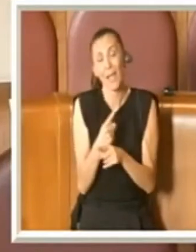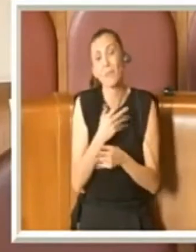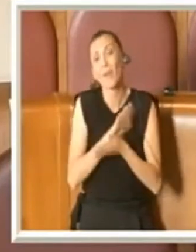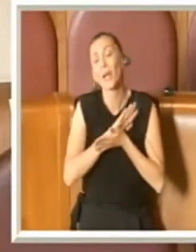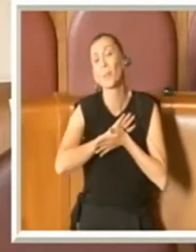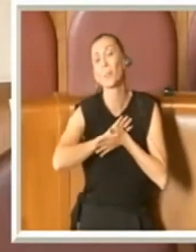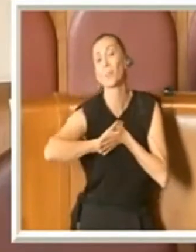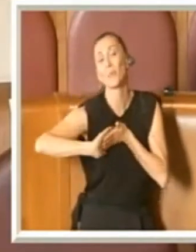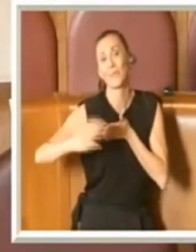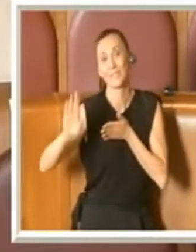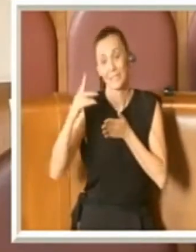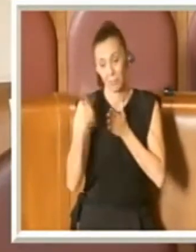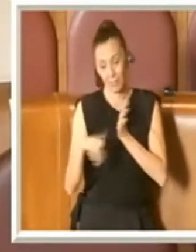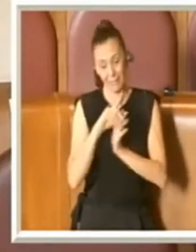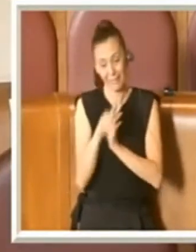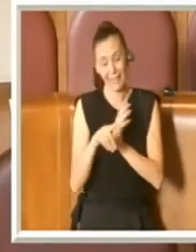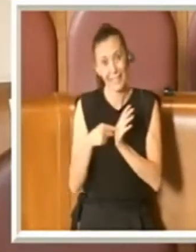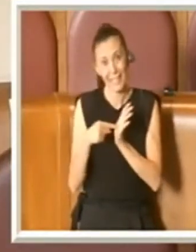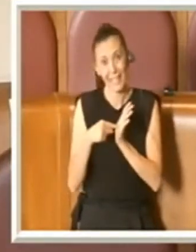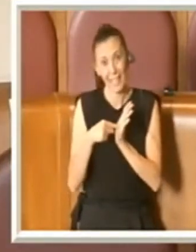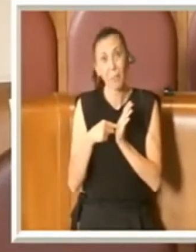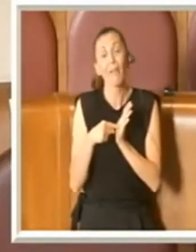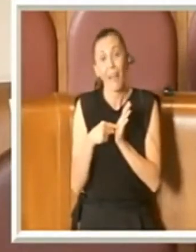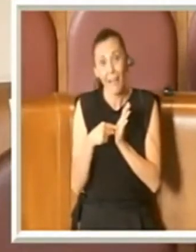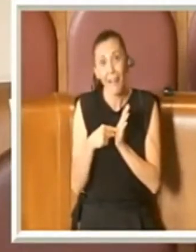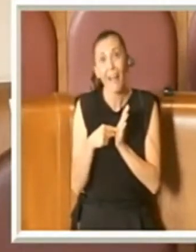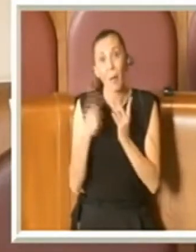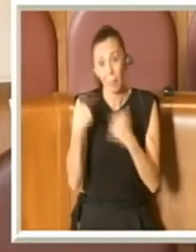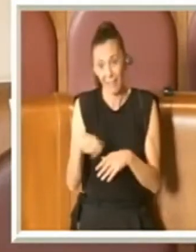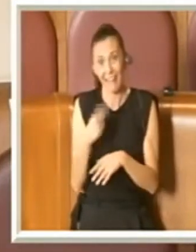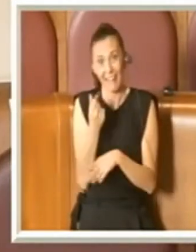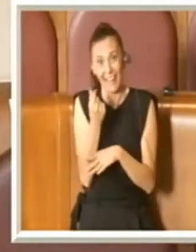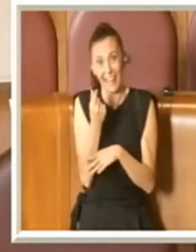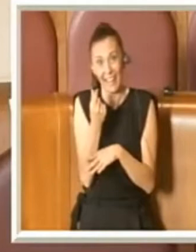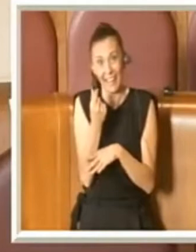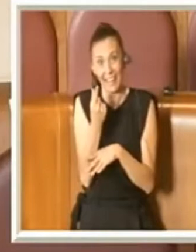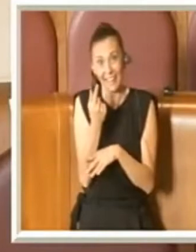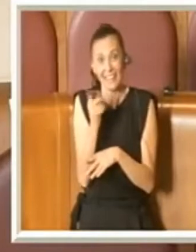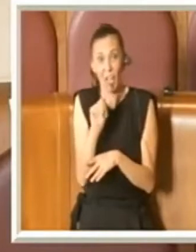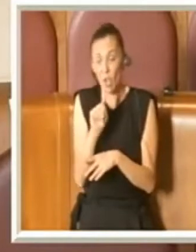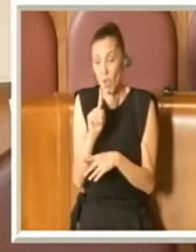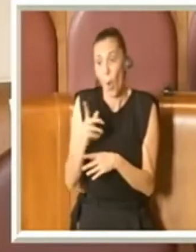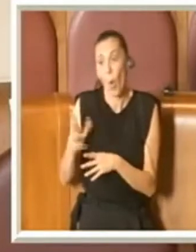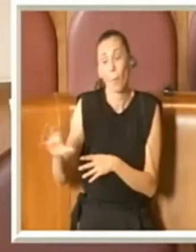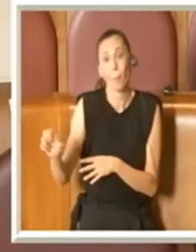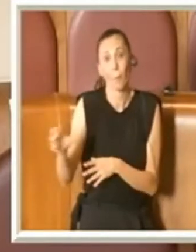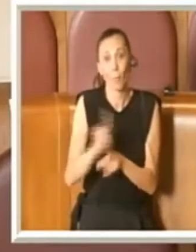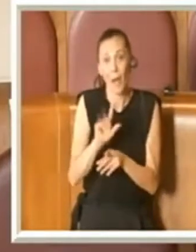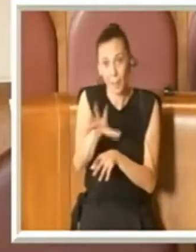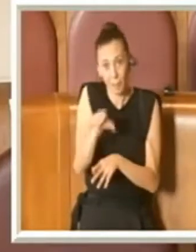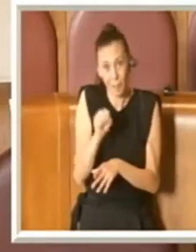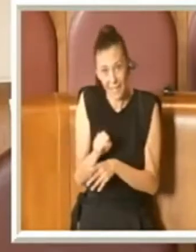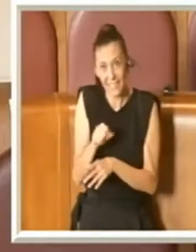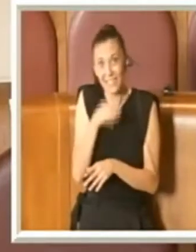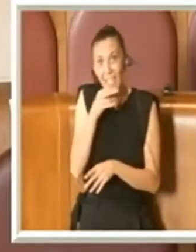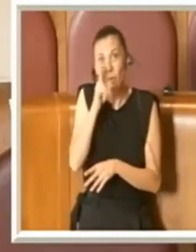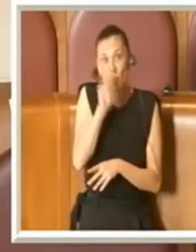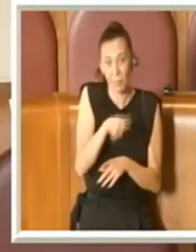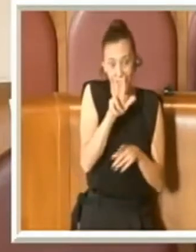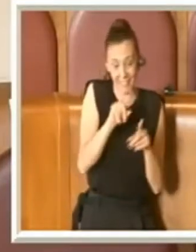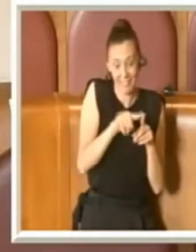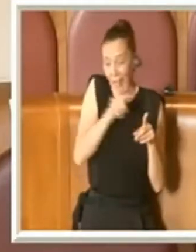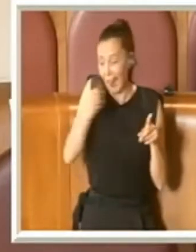si fa pulizia, si fa pulizia per i crediti inesigibili degli anni 2003-2009